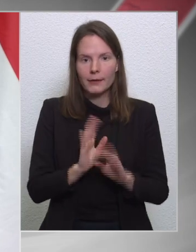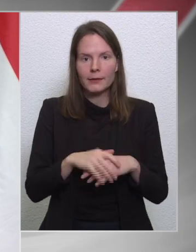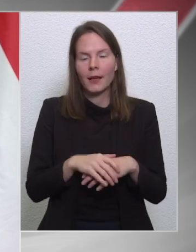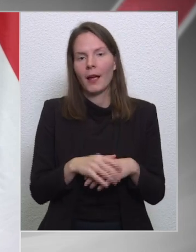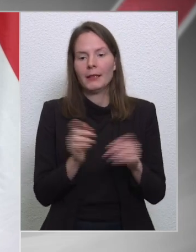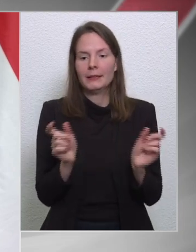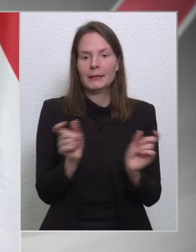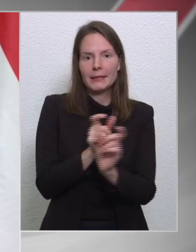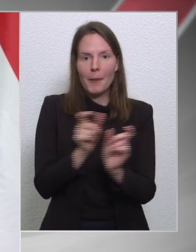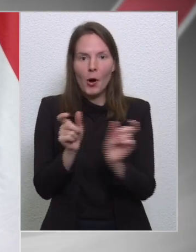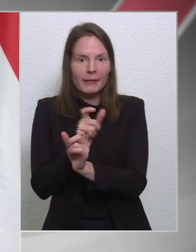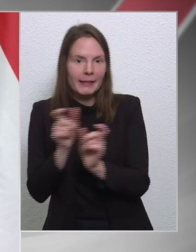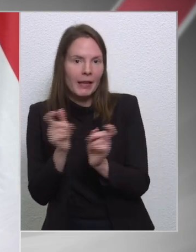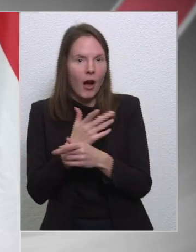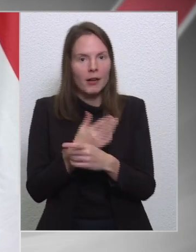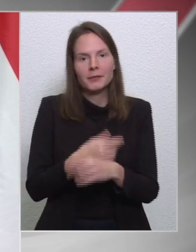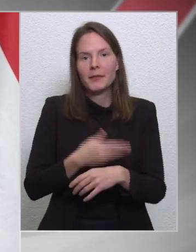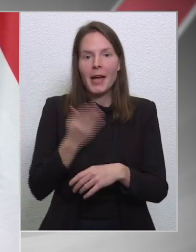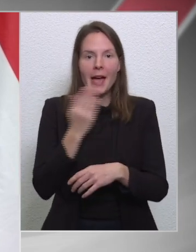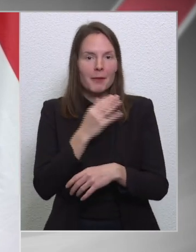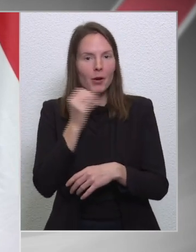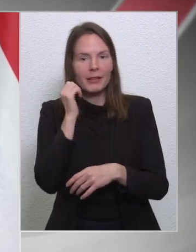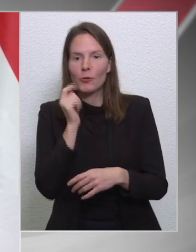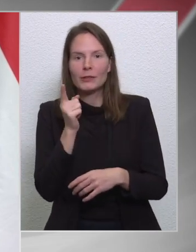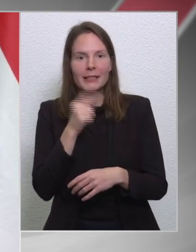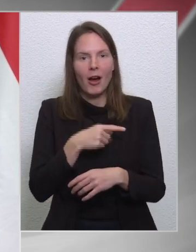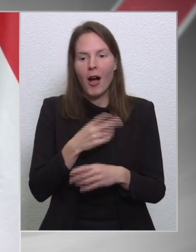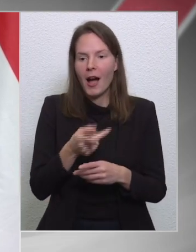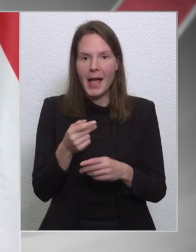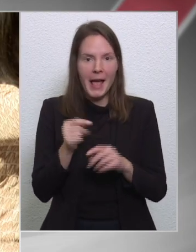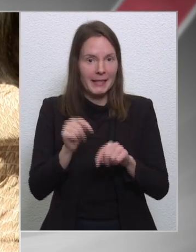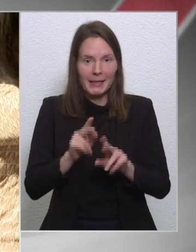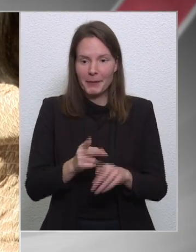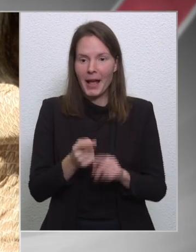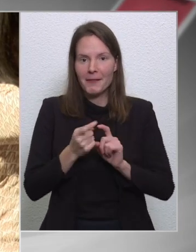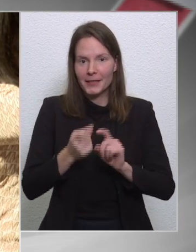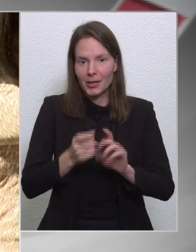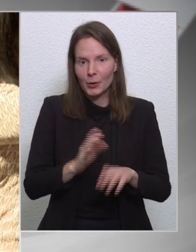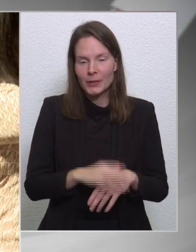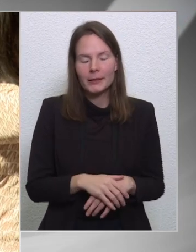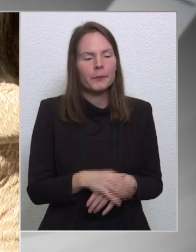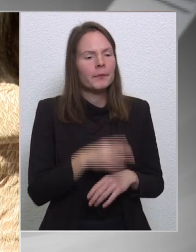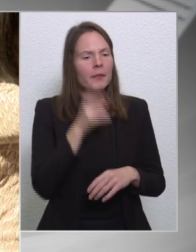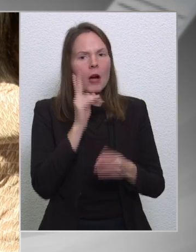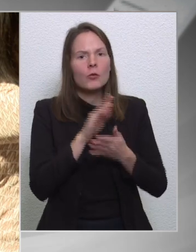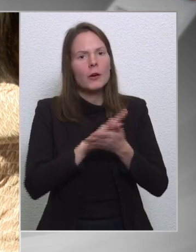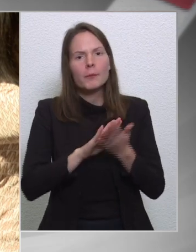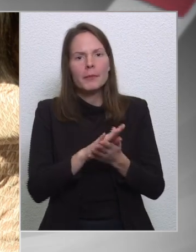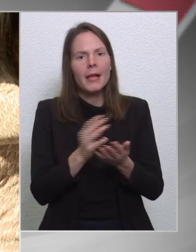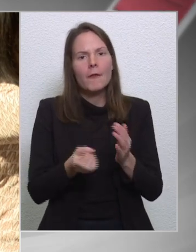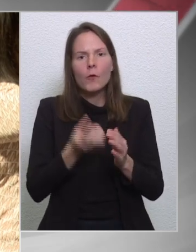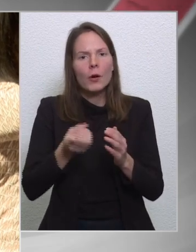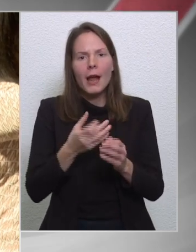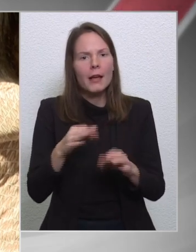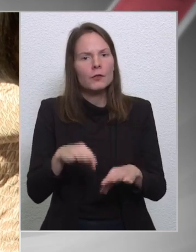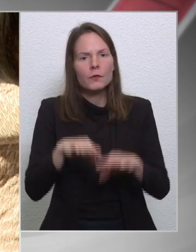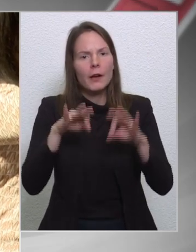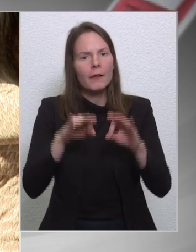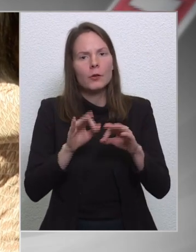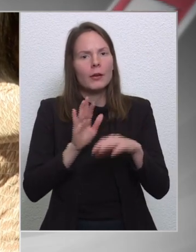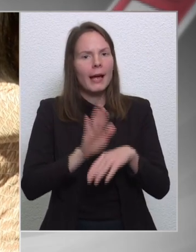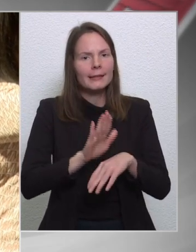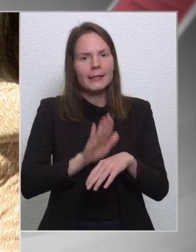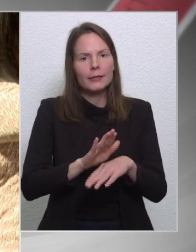hermeneutika, mit mondjak melyiket? Ezen sokat nem kell vitatkoznunk szerintem. Akkor milyen források felfüggesztésének a...